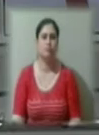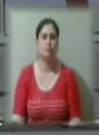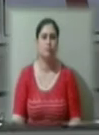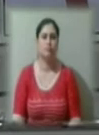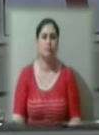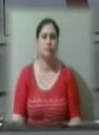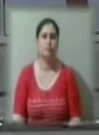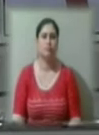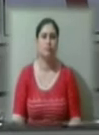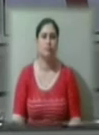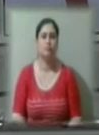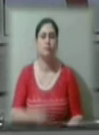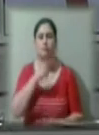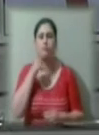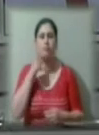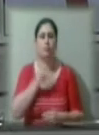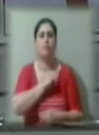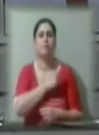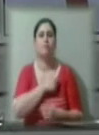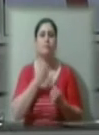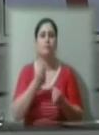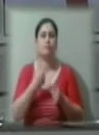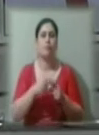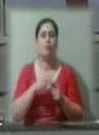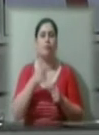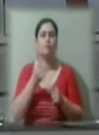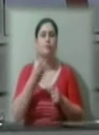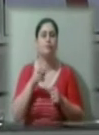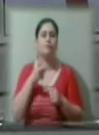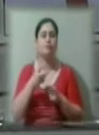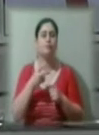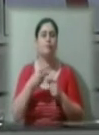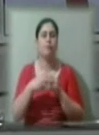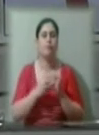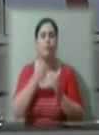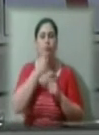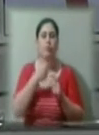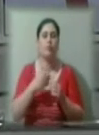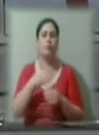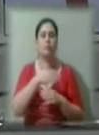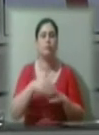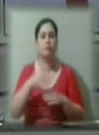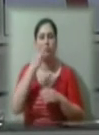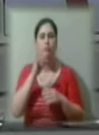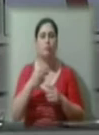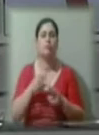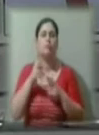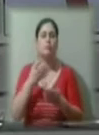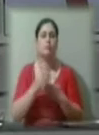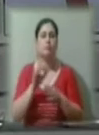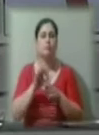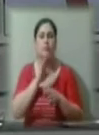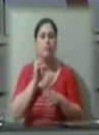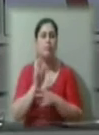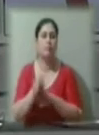Російські силовики затримали його у грудні минулого року на кордоні з Кримом, куди він їхав відвідати хвору матір. Йому закидали